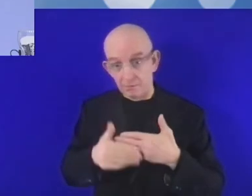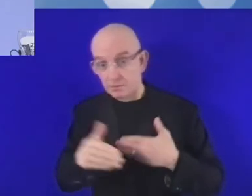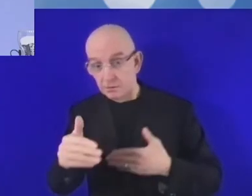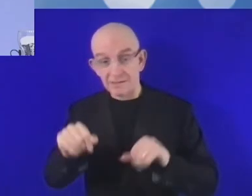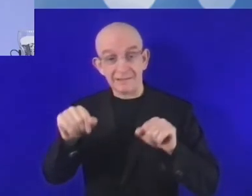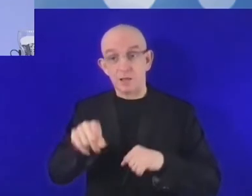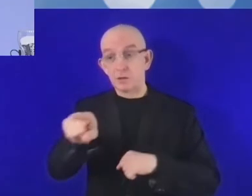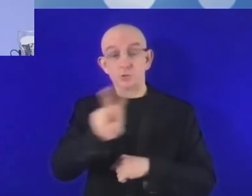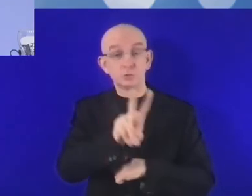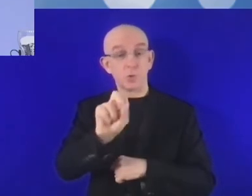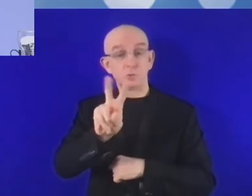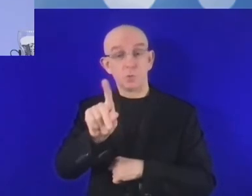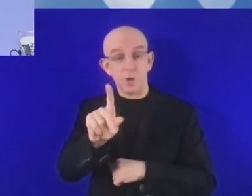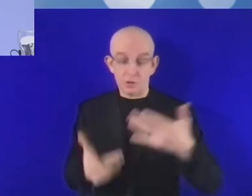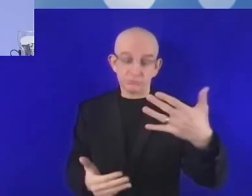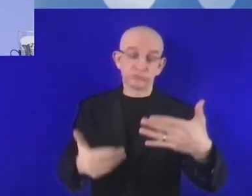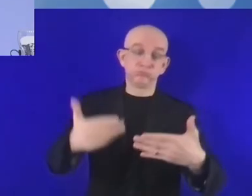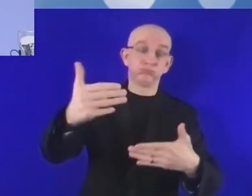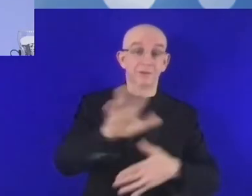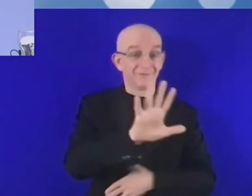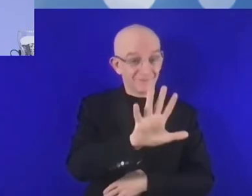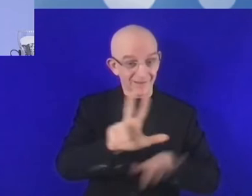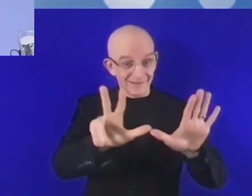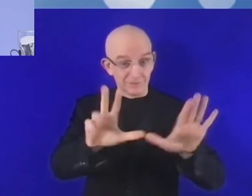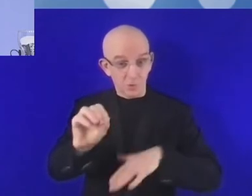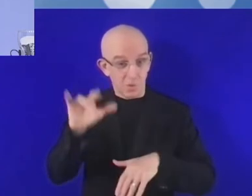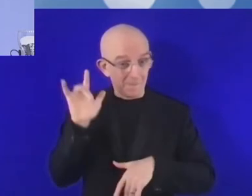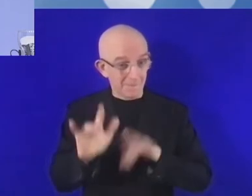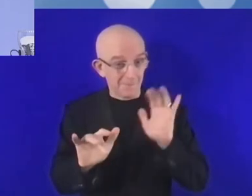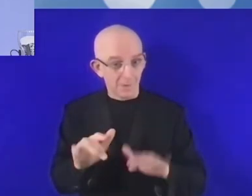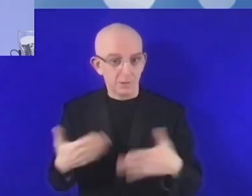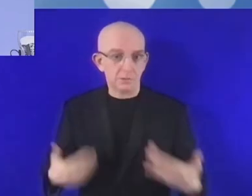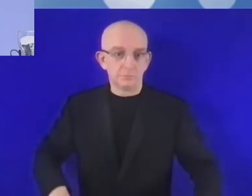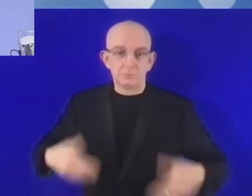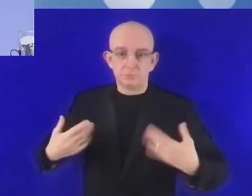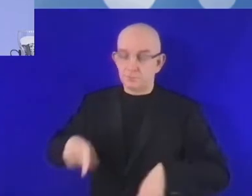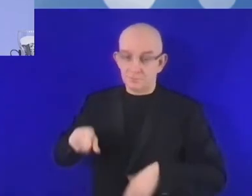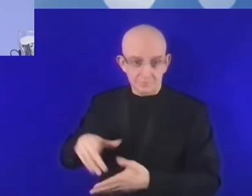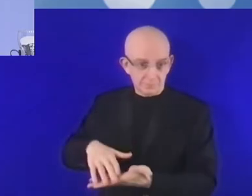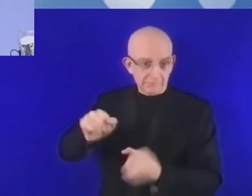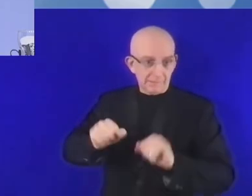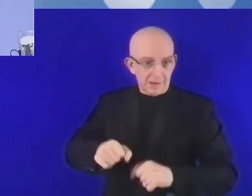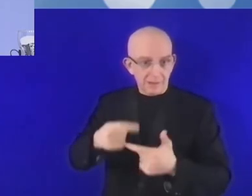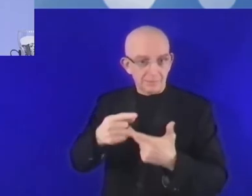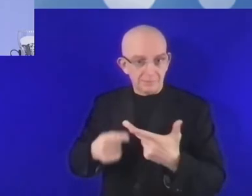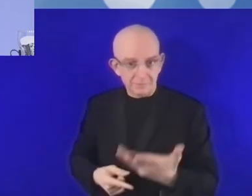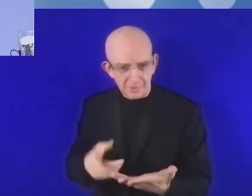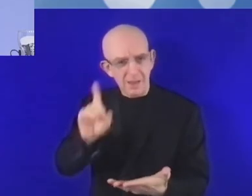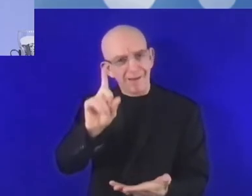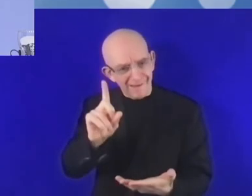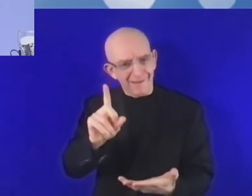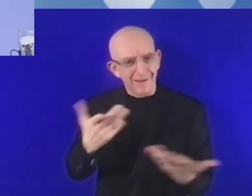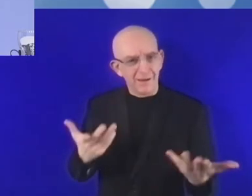580 miliardów w 2021 roku. Potencjał jest ogromny.